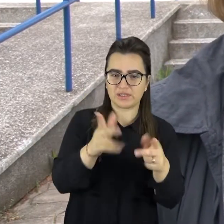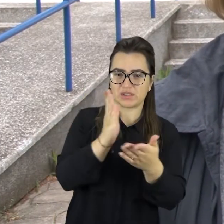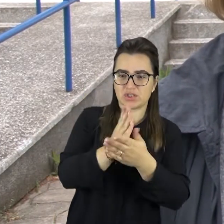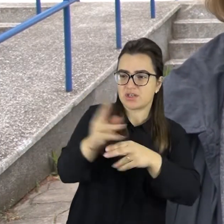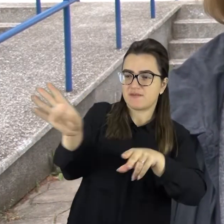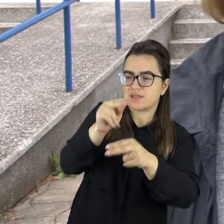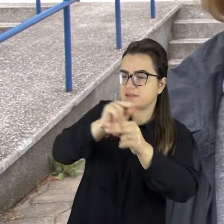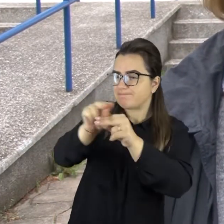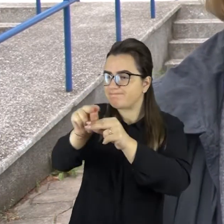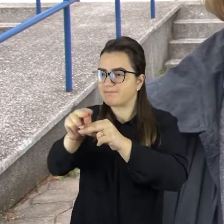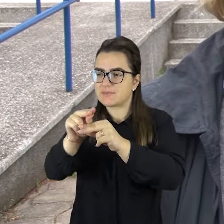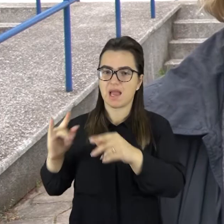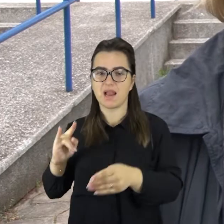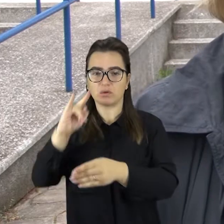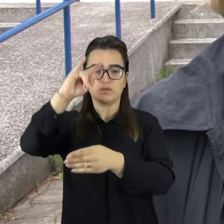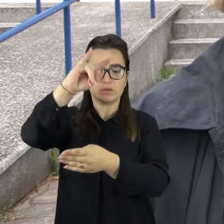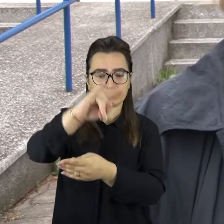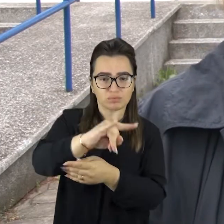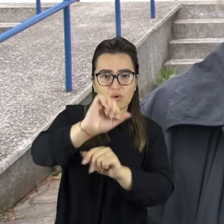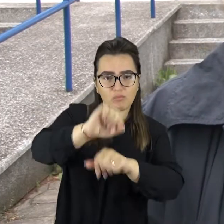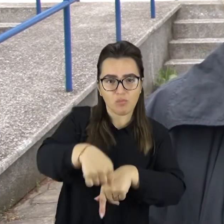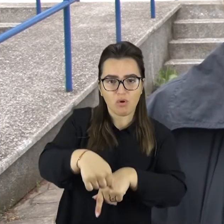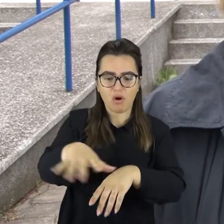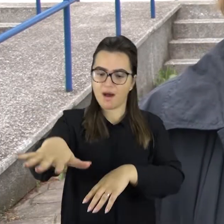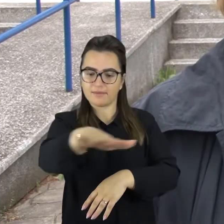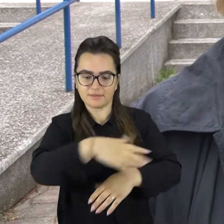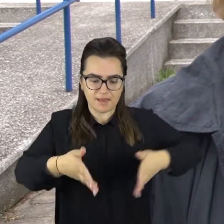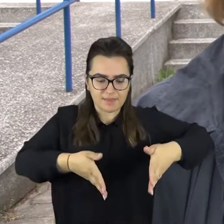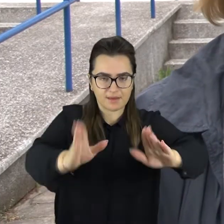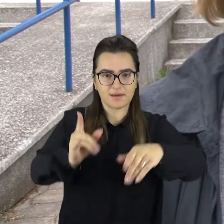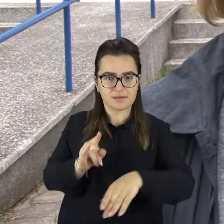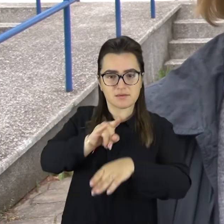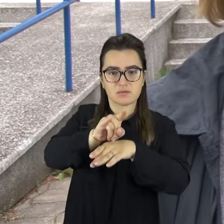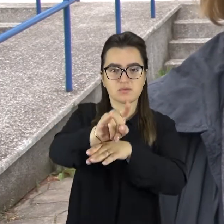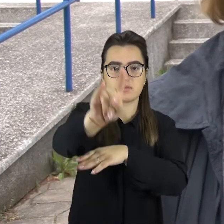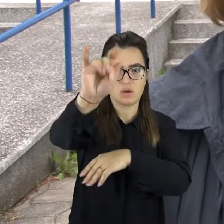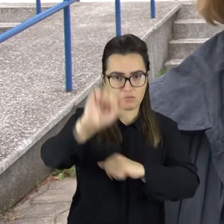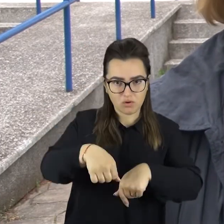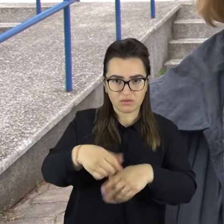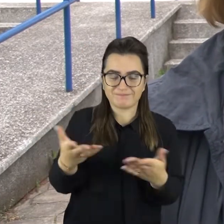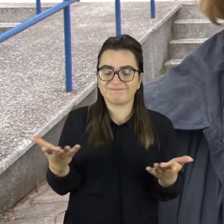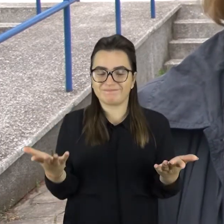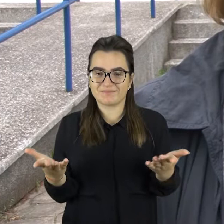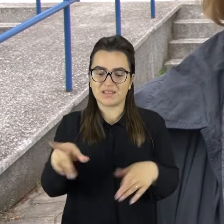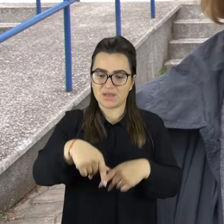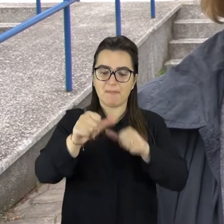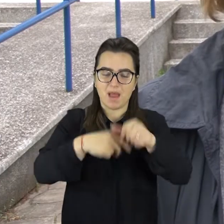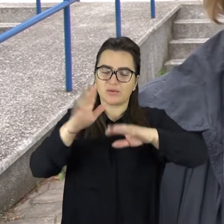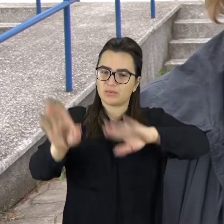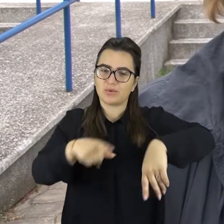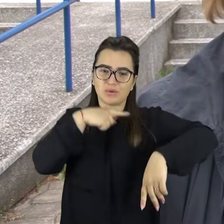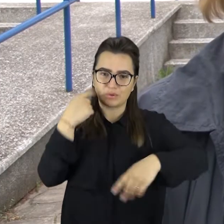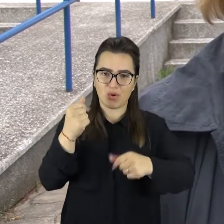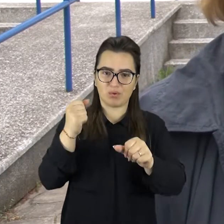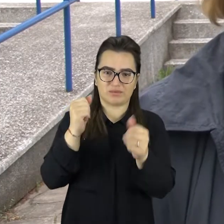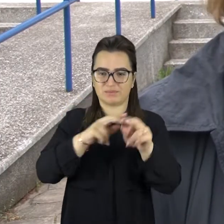audituoja ir prižiūrė, ar orlaiviai gali parkuotis arba naudotis peronų ir rėdėjimo takais, tai per tiek metų nieko